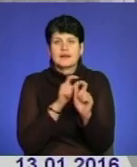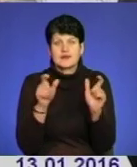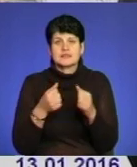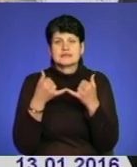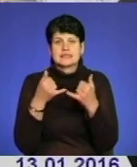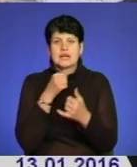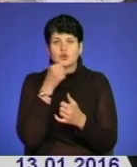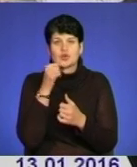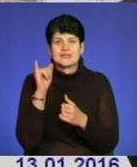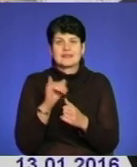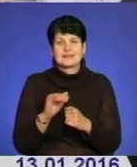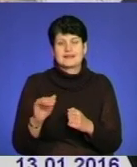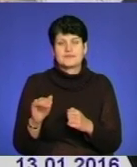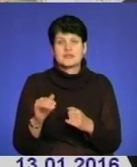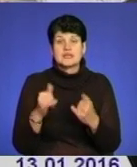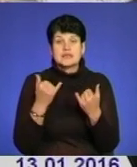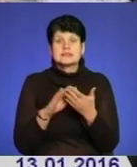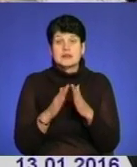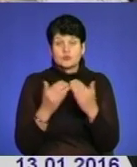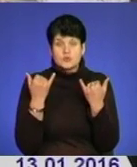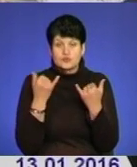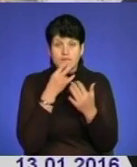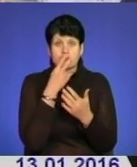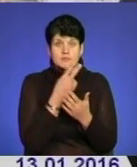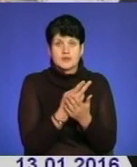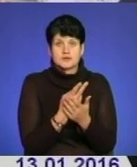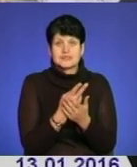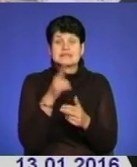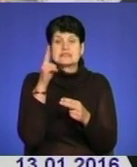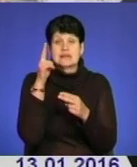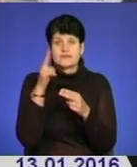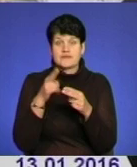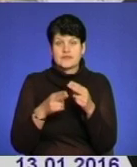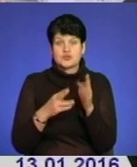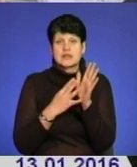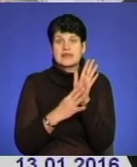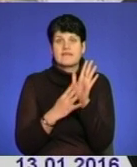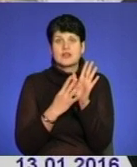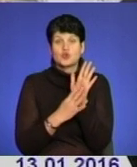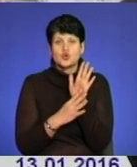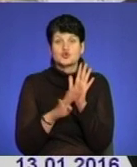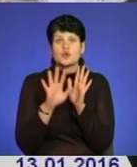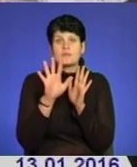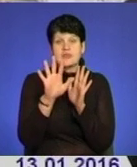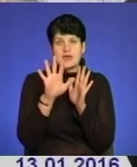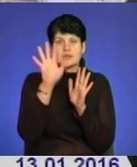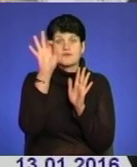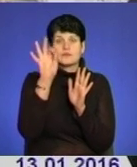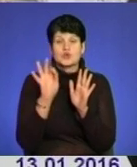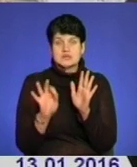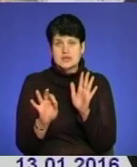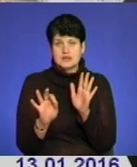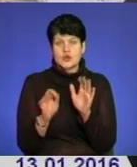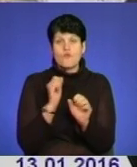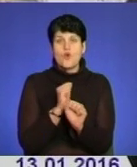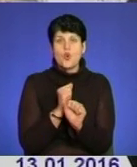Станом на сьогоднішній день, як ви бачите, завершено на 95% роботи по